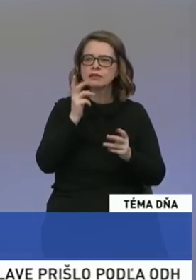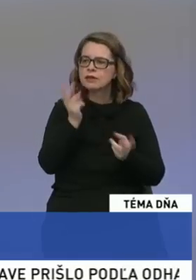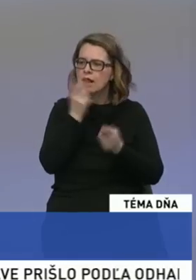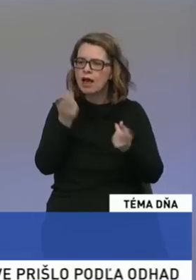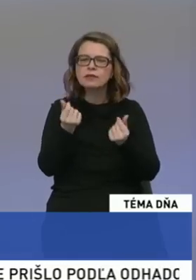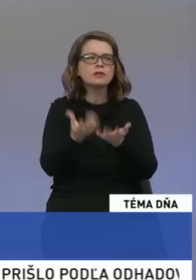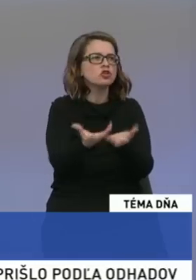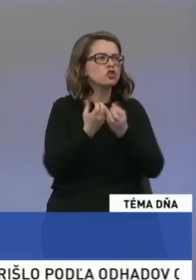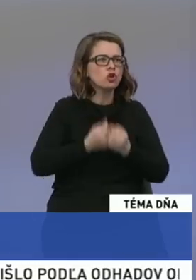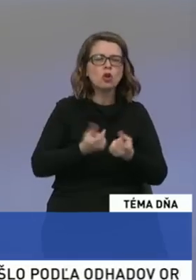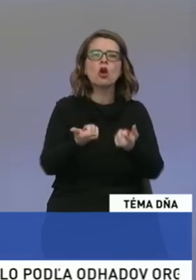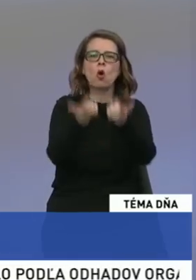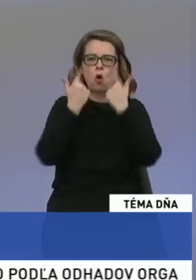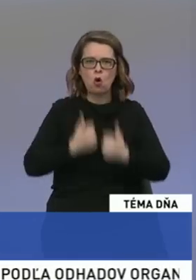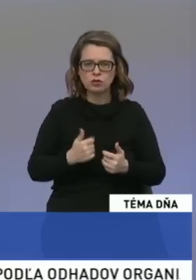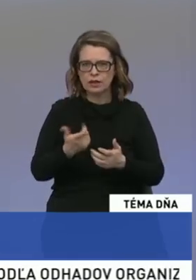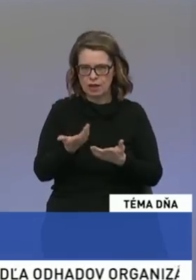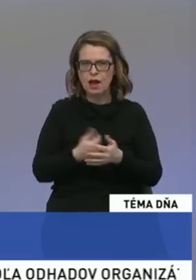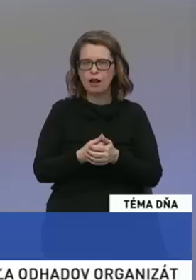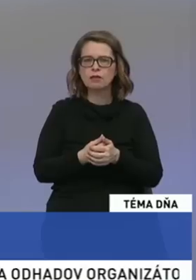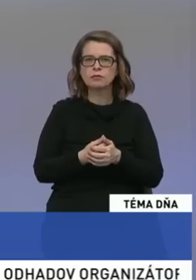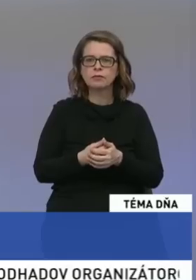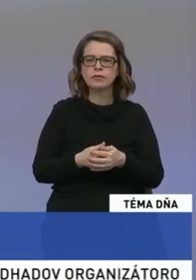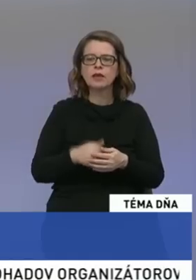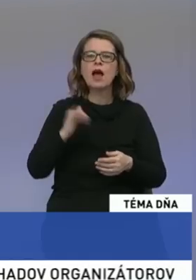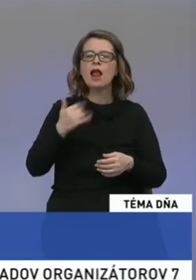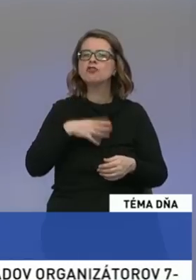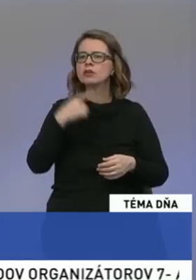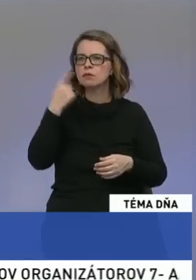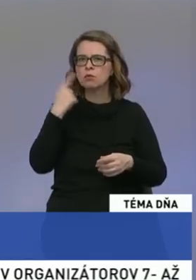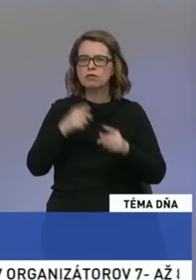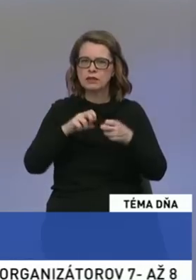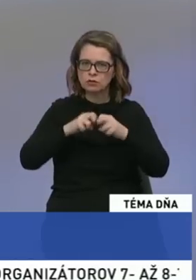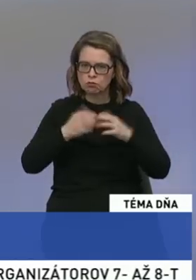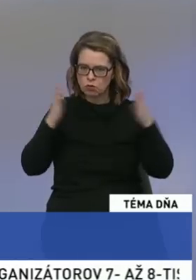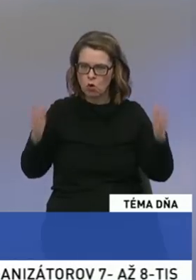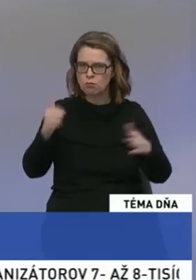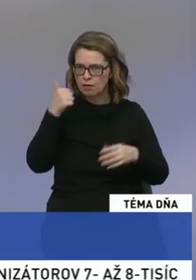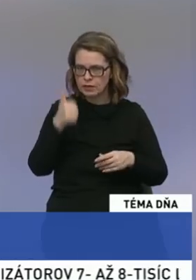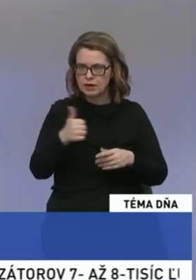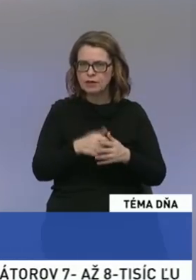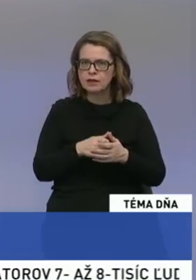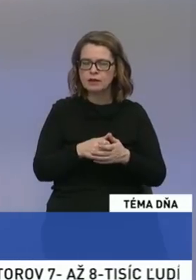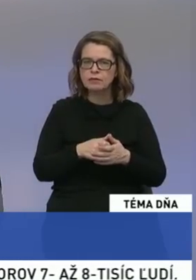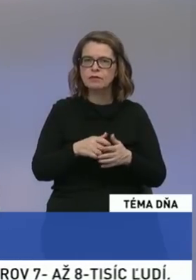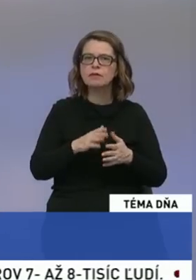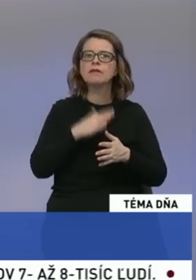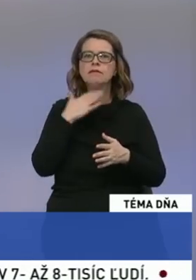Slovenske republika vyprodukuje, využívať. Ale chcel by som úplnil jeden problém, ktorý sa už dlhodobo ťahá s nami a to, že nám